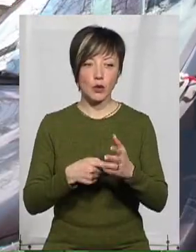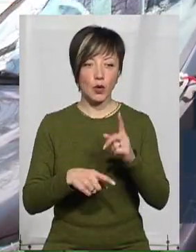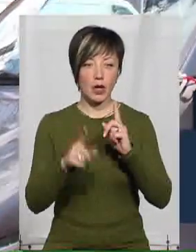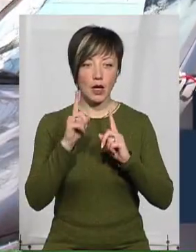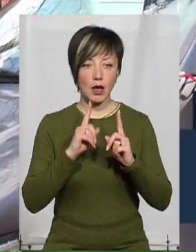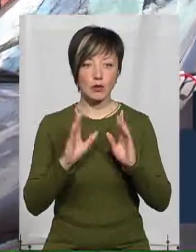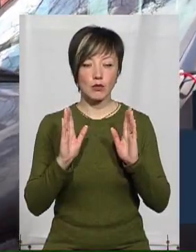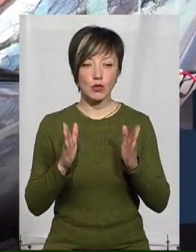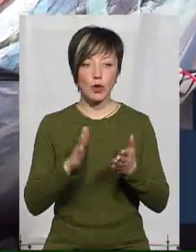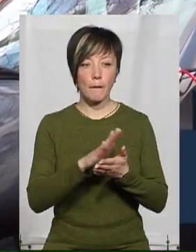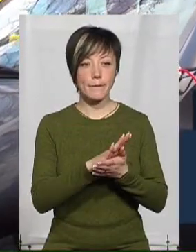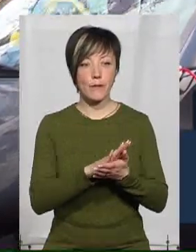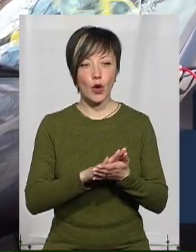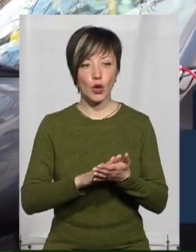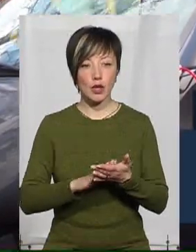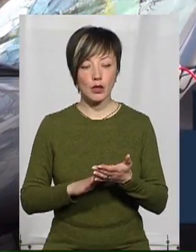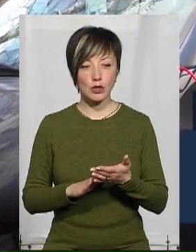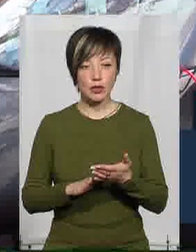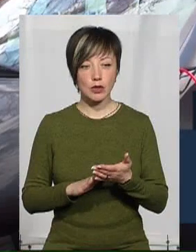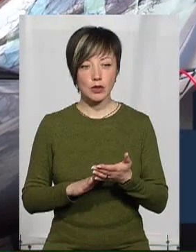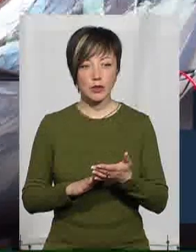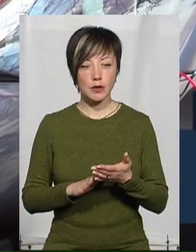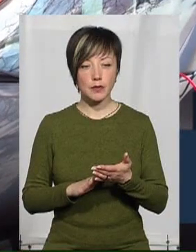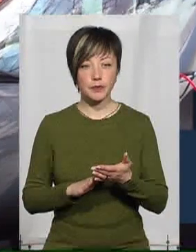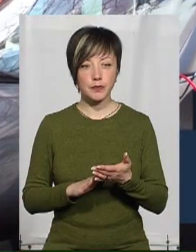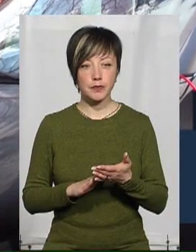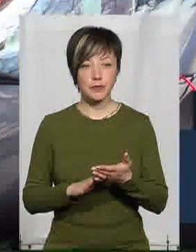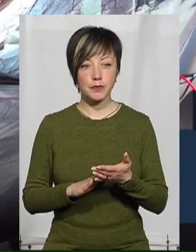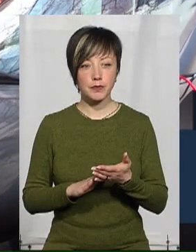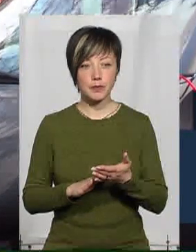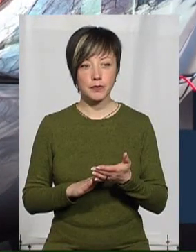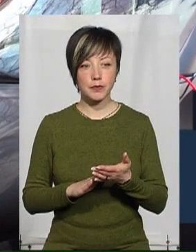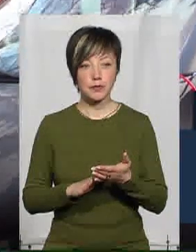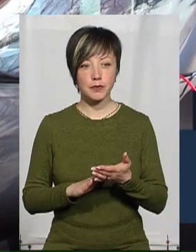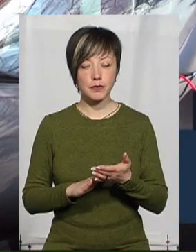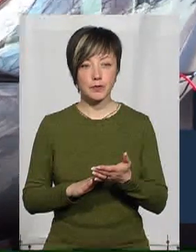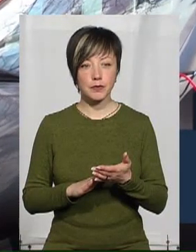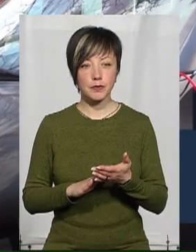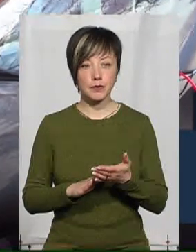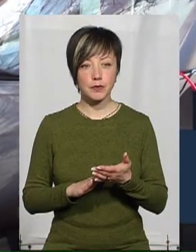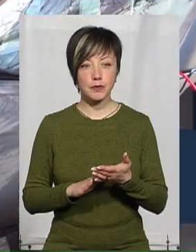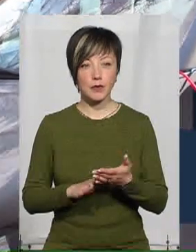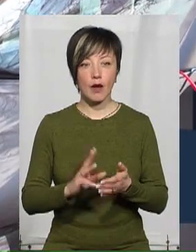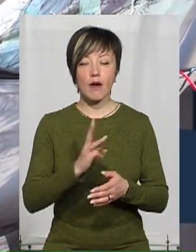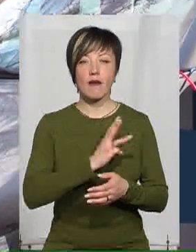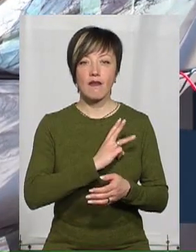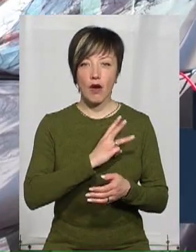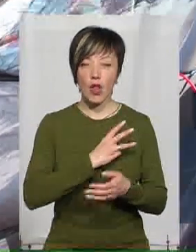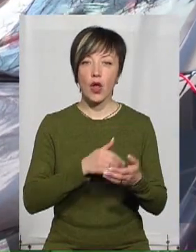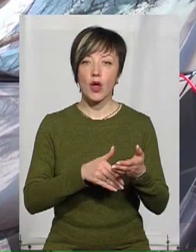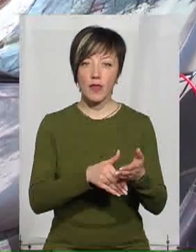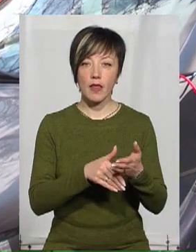Будемо подальше ще волонтерами. Будемо